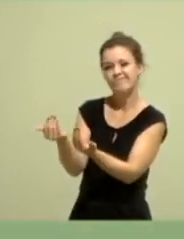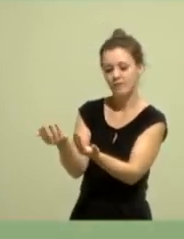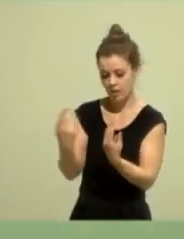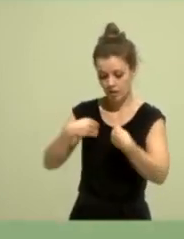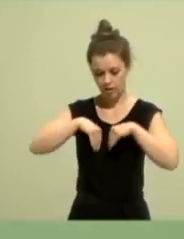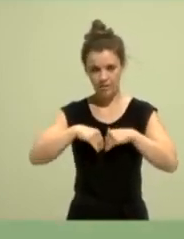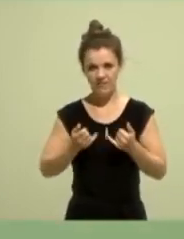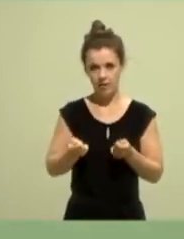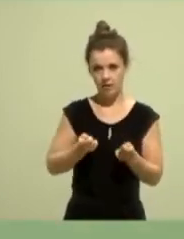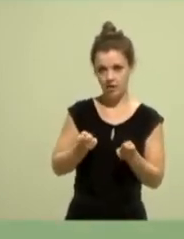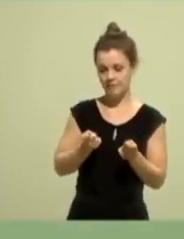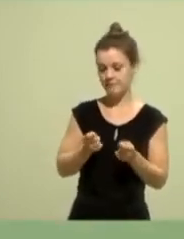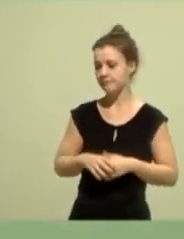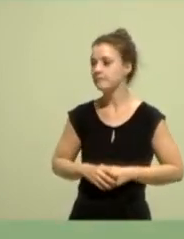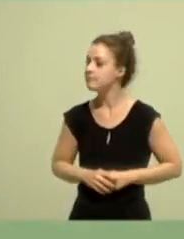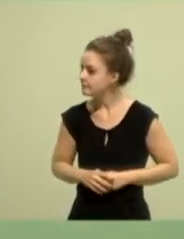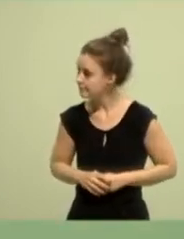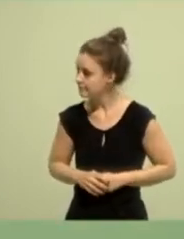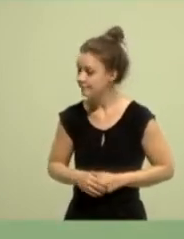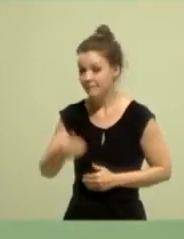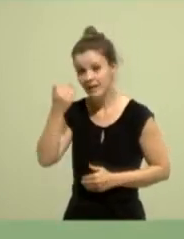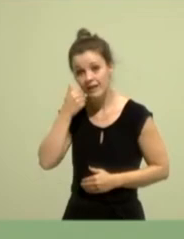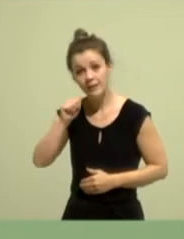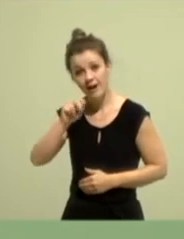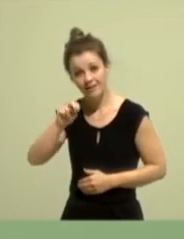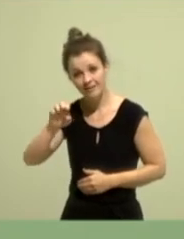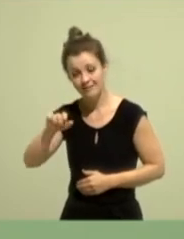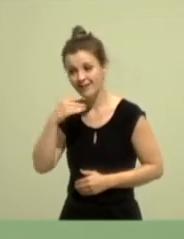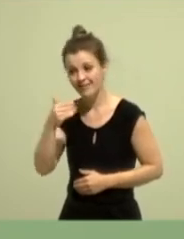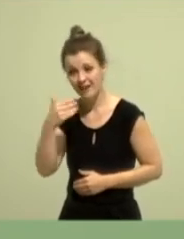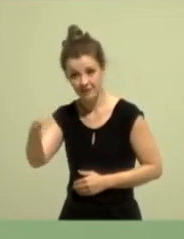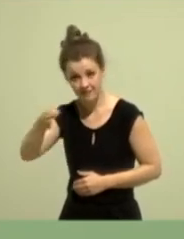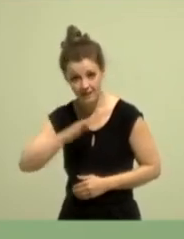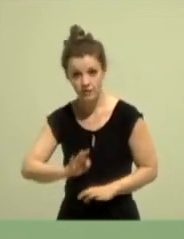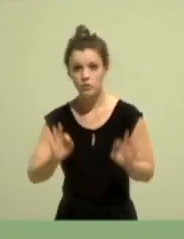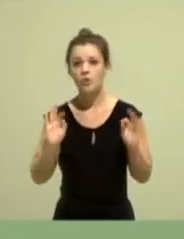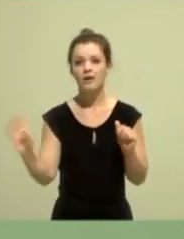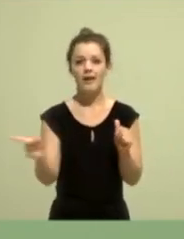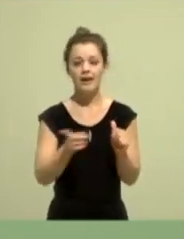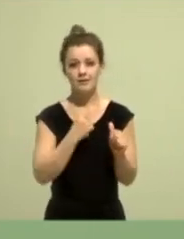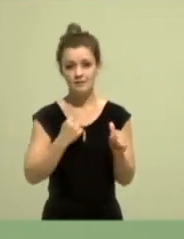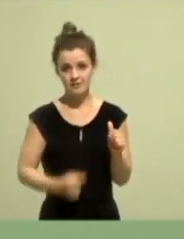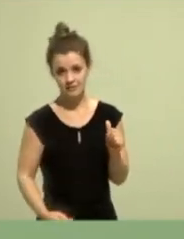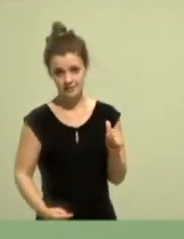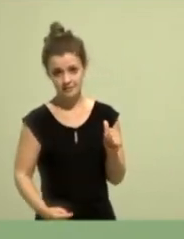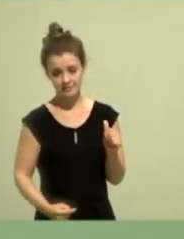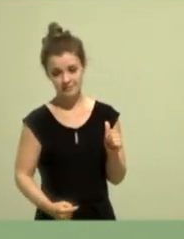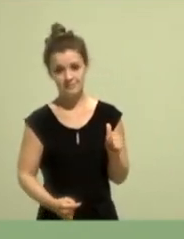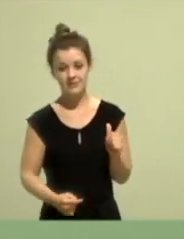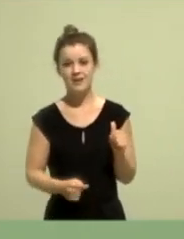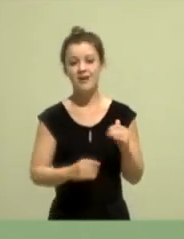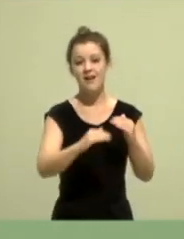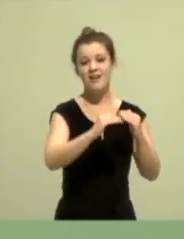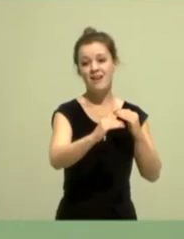Liebe Anne, danke für die Frage. Zum Ersten möchte ich sagen, gerade bei der Landtagsfraktion ist die